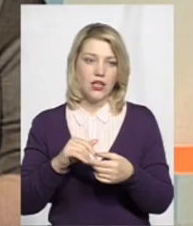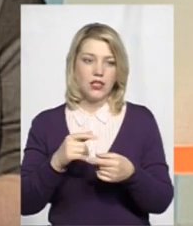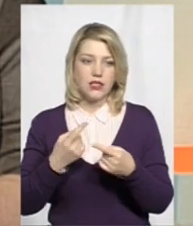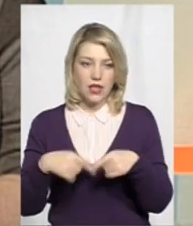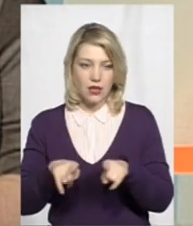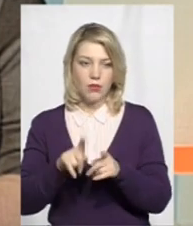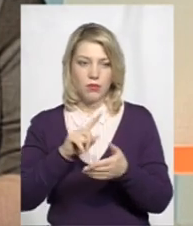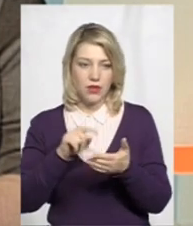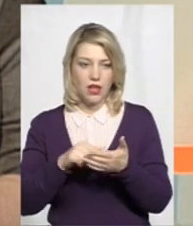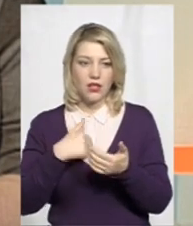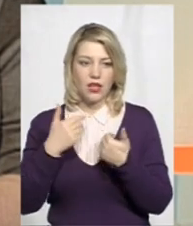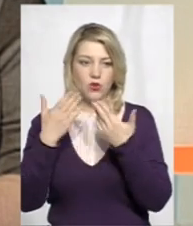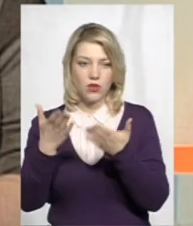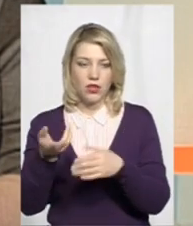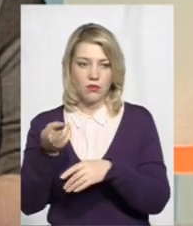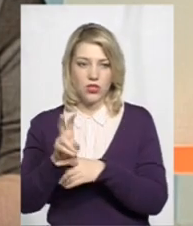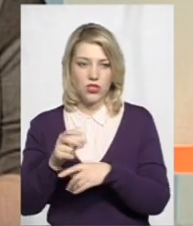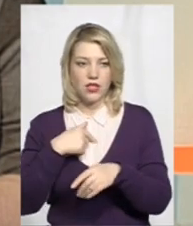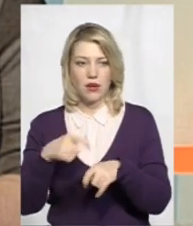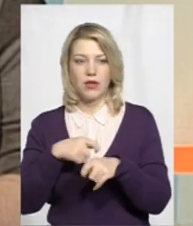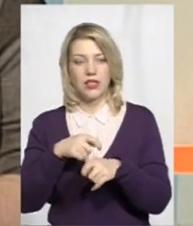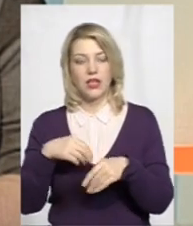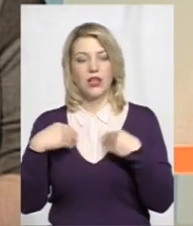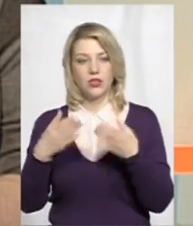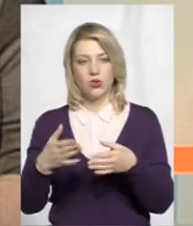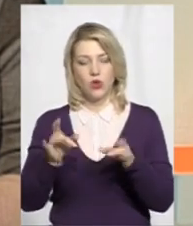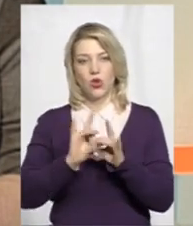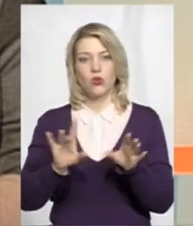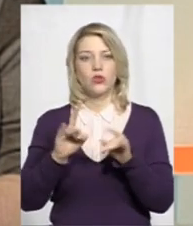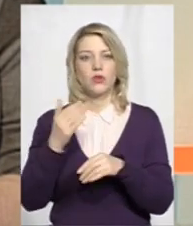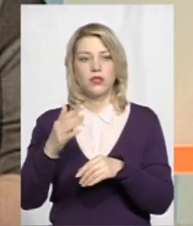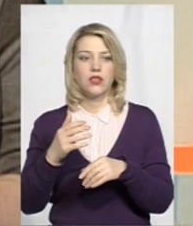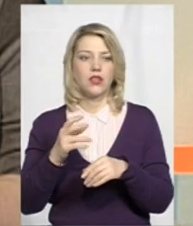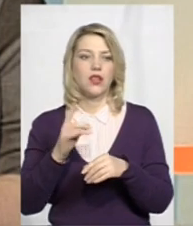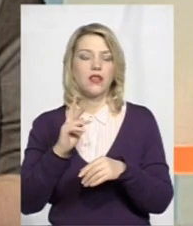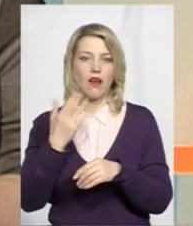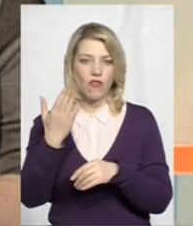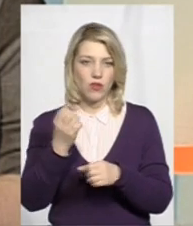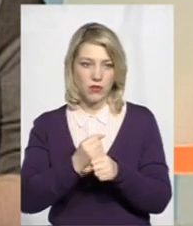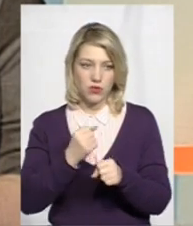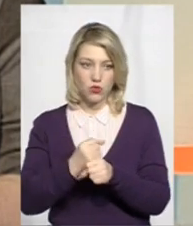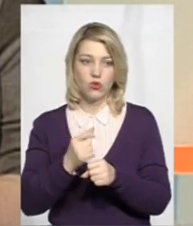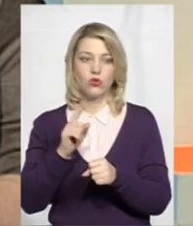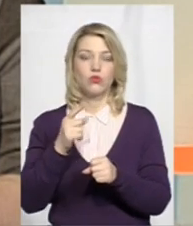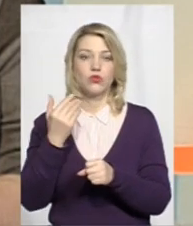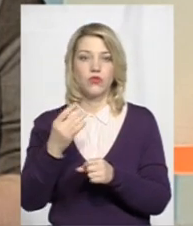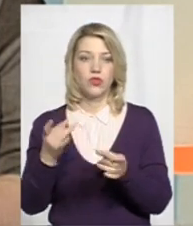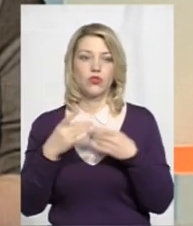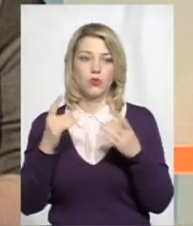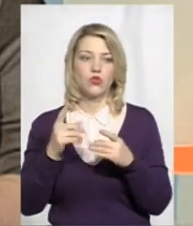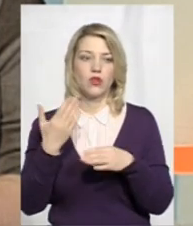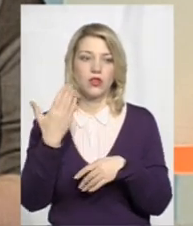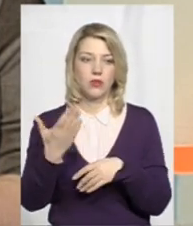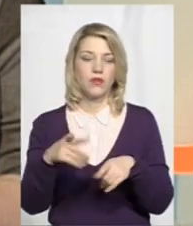них прийшла. Я в матеріалі даю і розповідь їхню, як вони працюють, тому що вони розповідали, що їм так